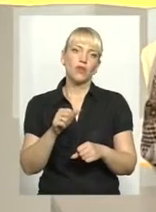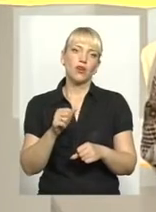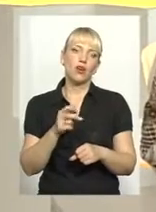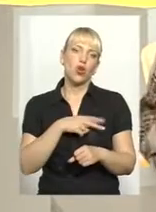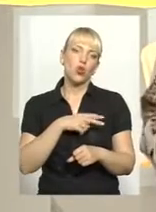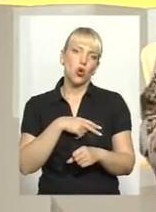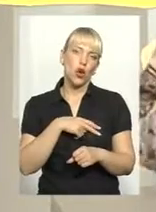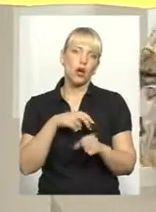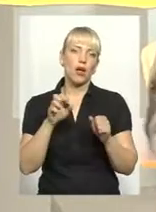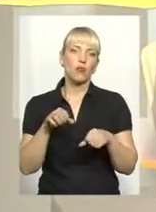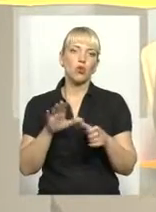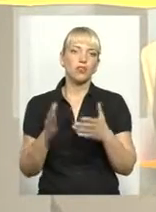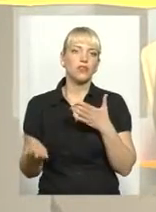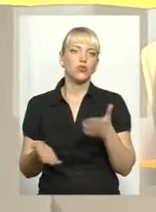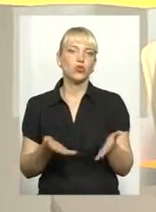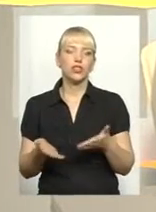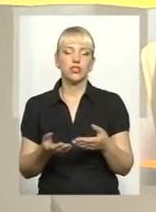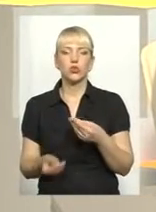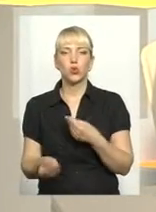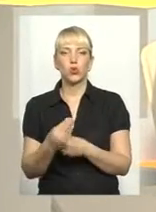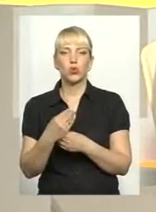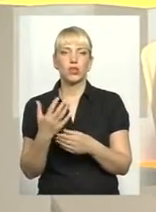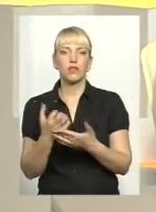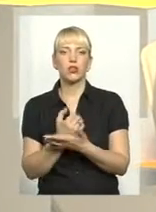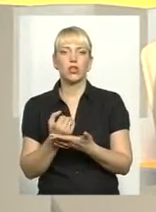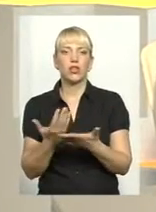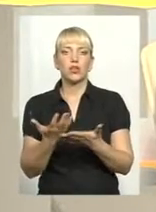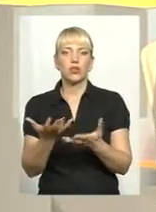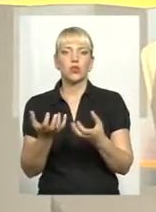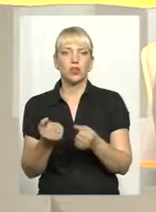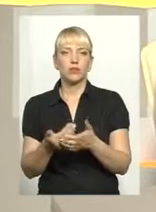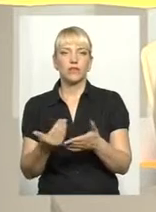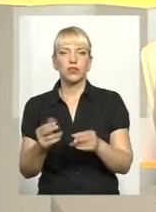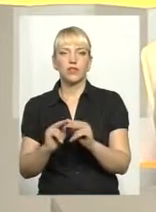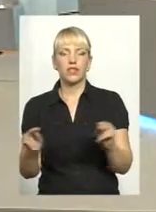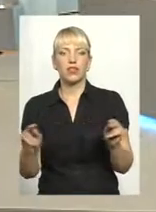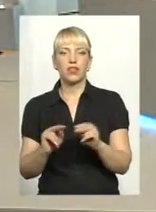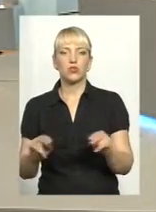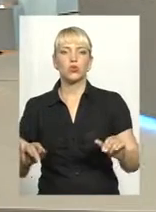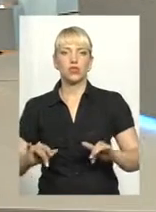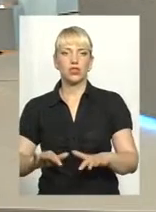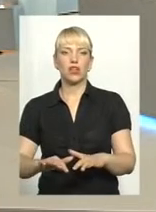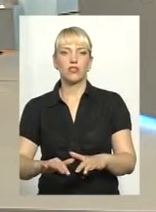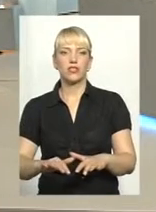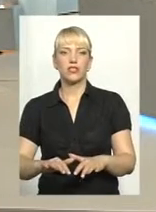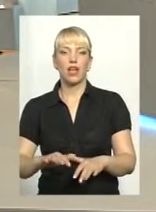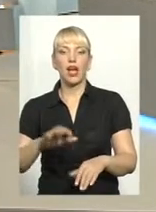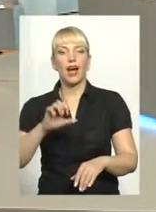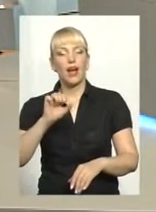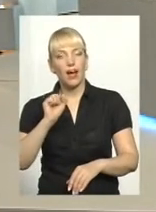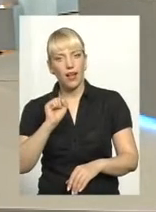якийсь додатковий дохід, який він отримав від викладацької діяльності, а